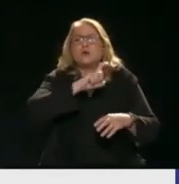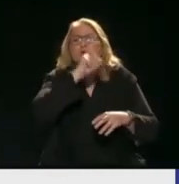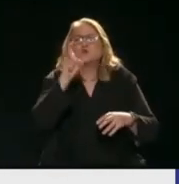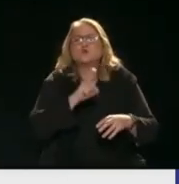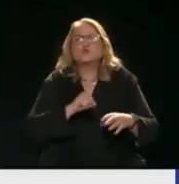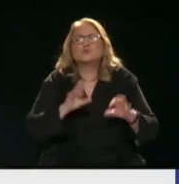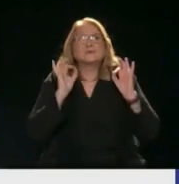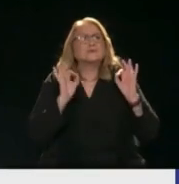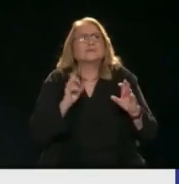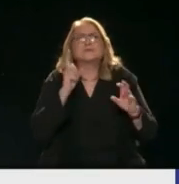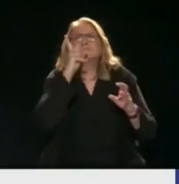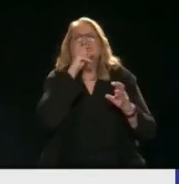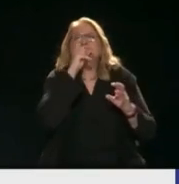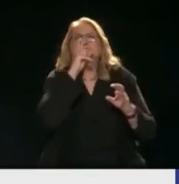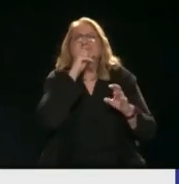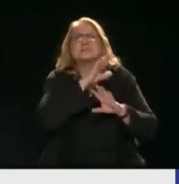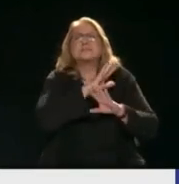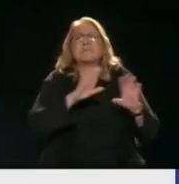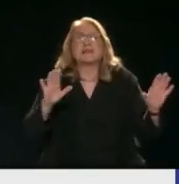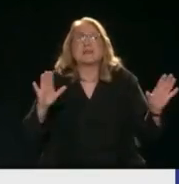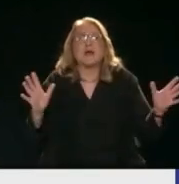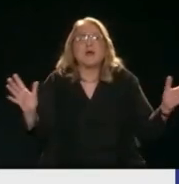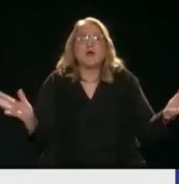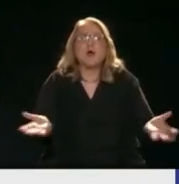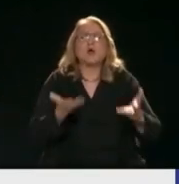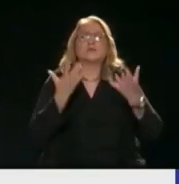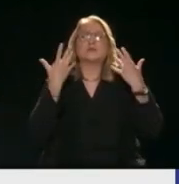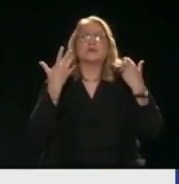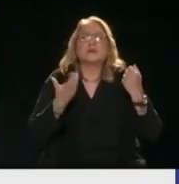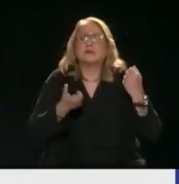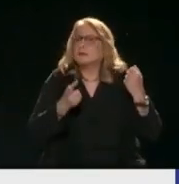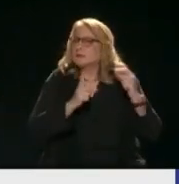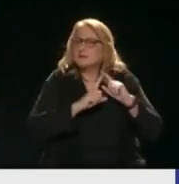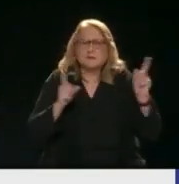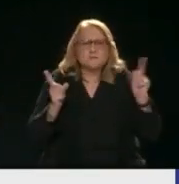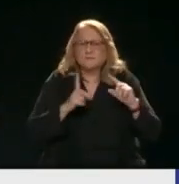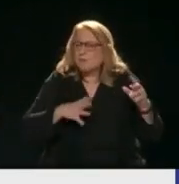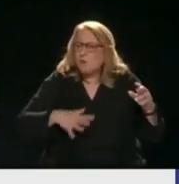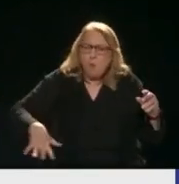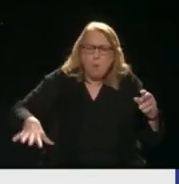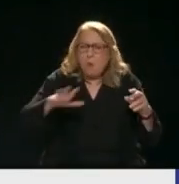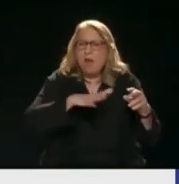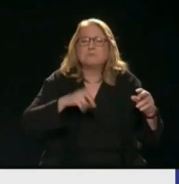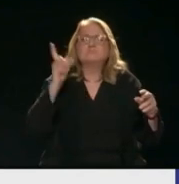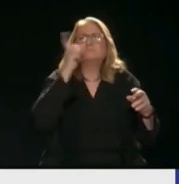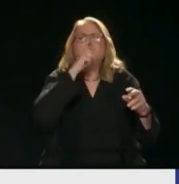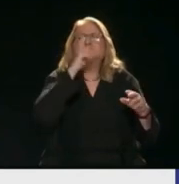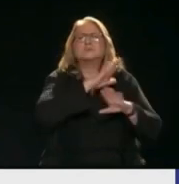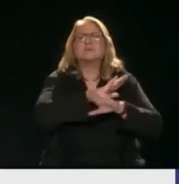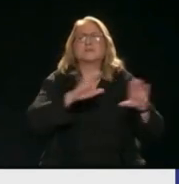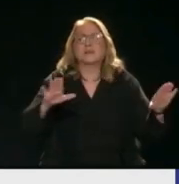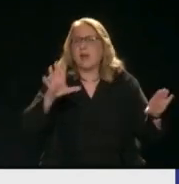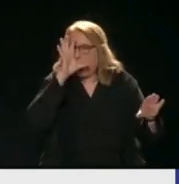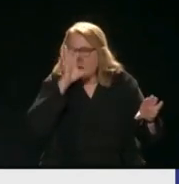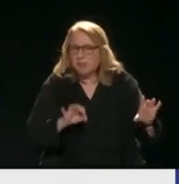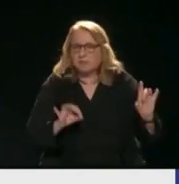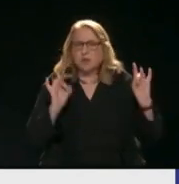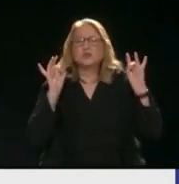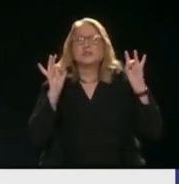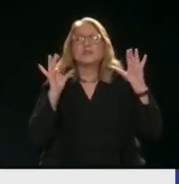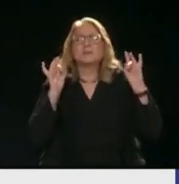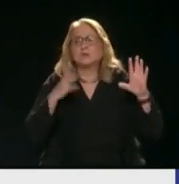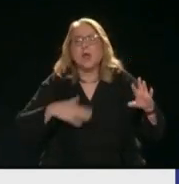μια ψευδέστηση Δεν δε κετάχαμε το αληθινό Εννοείται οτιδήποτε ψεύτικο Πέραν και μακρύτερα της αλήθειας Θα